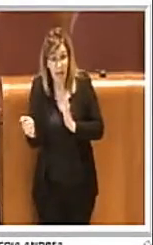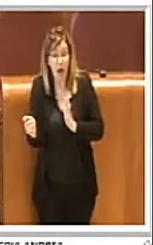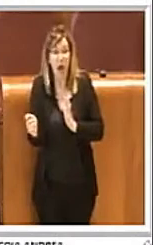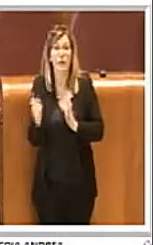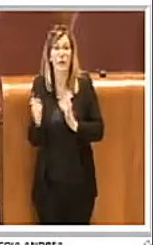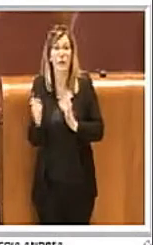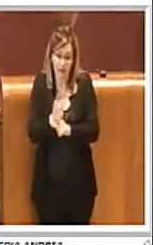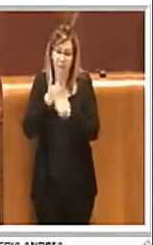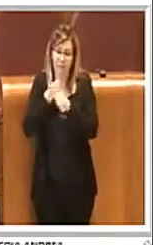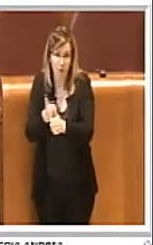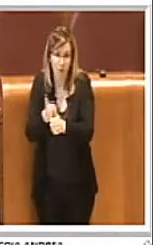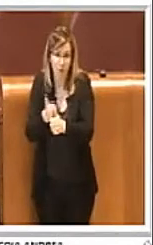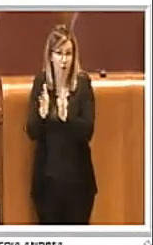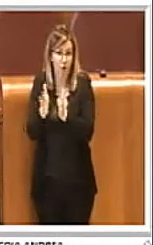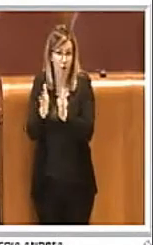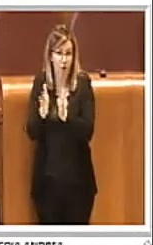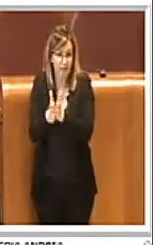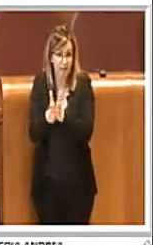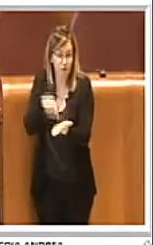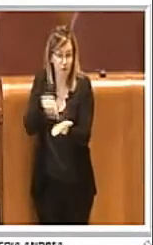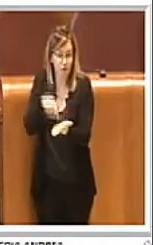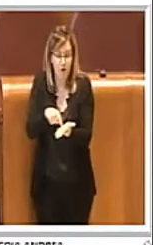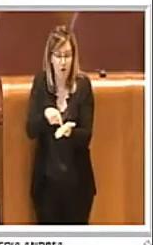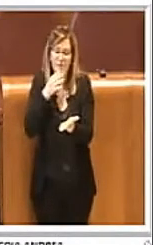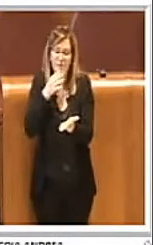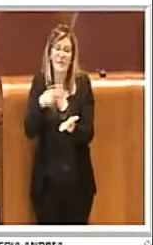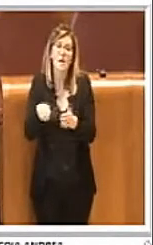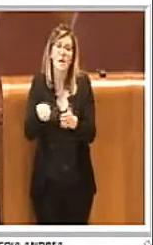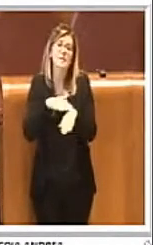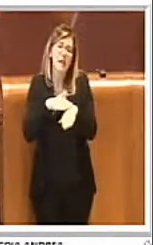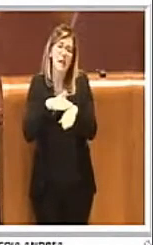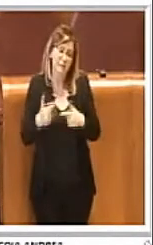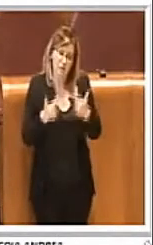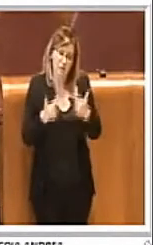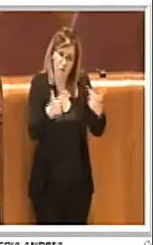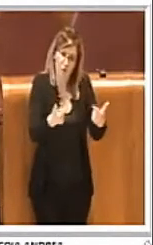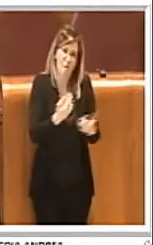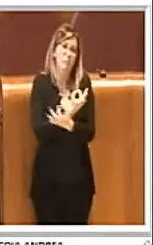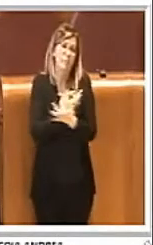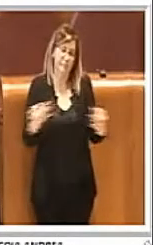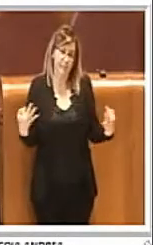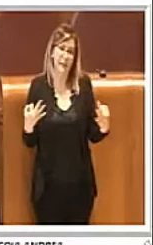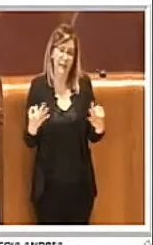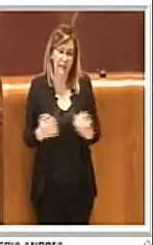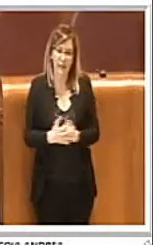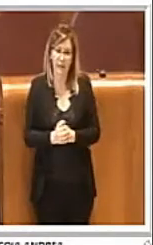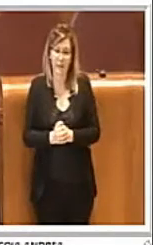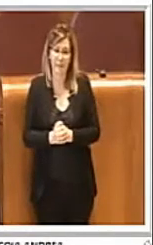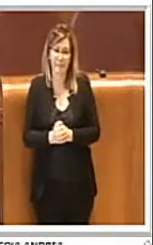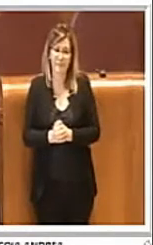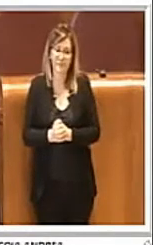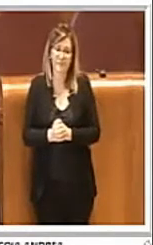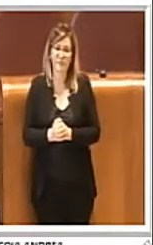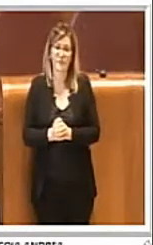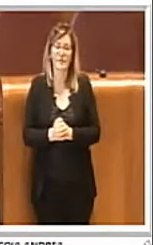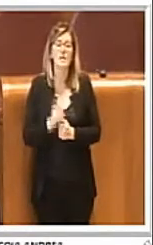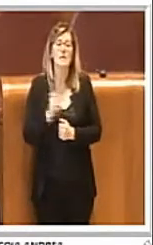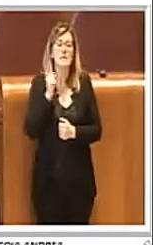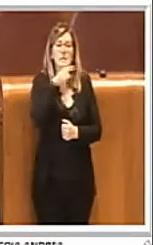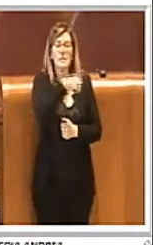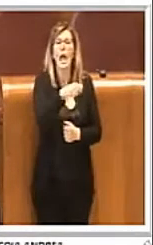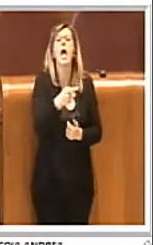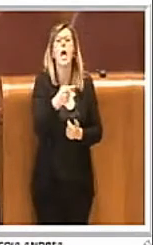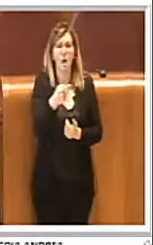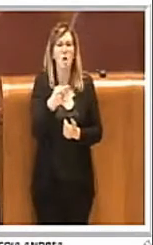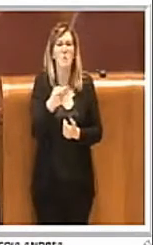contratto, comunque è opportuno che questo servizio venga resa nel modo migliore possibile. Se l'operatore sarà soddisfatto